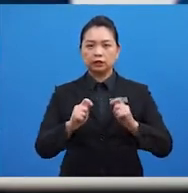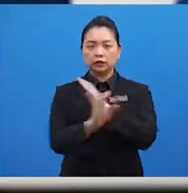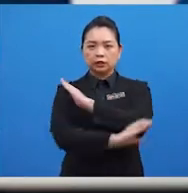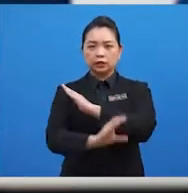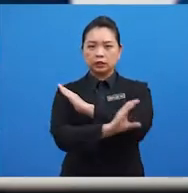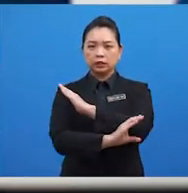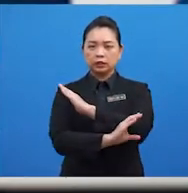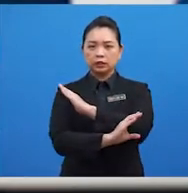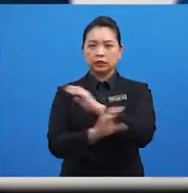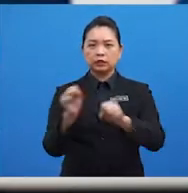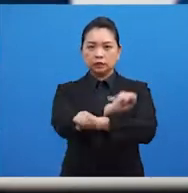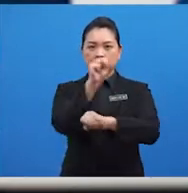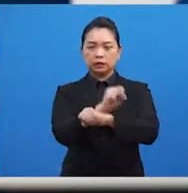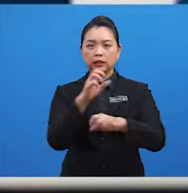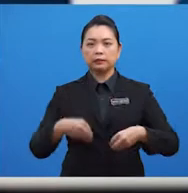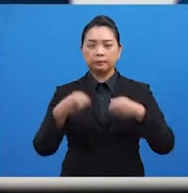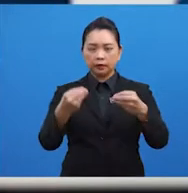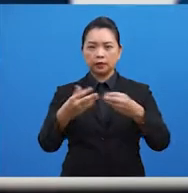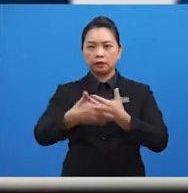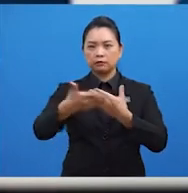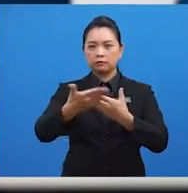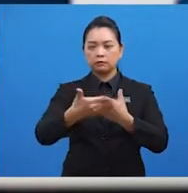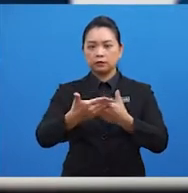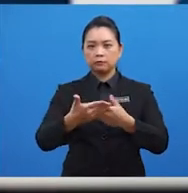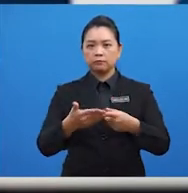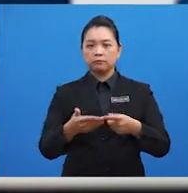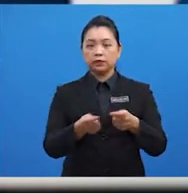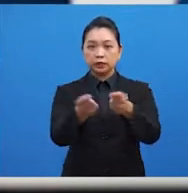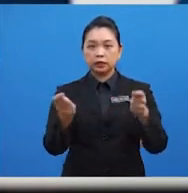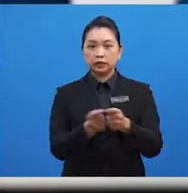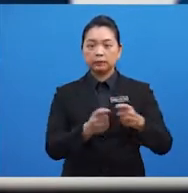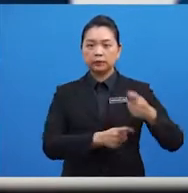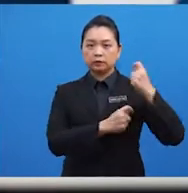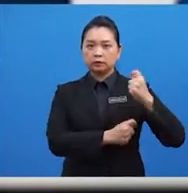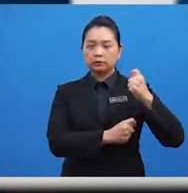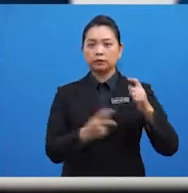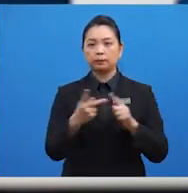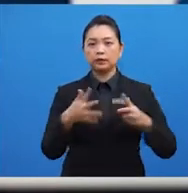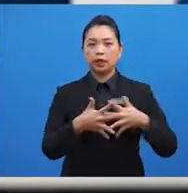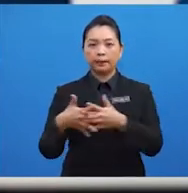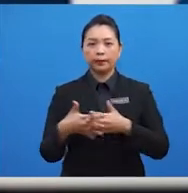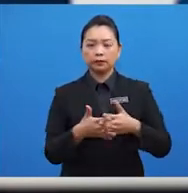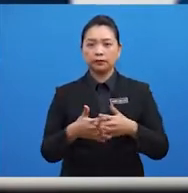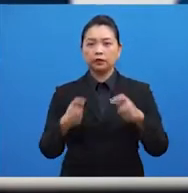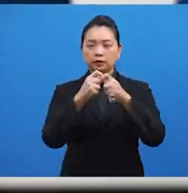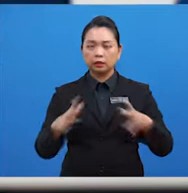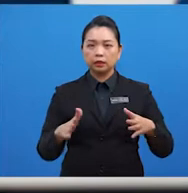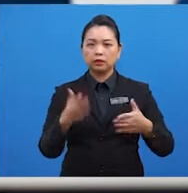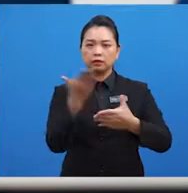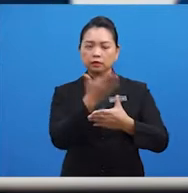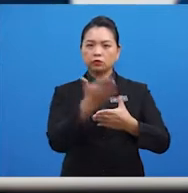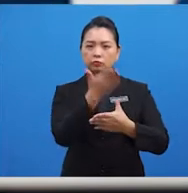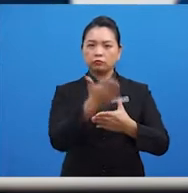Singapura memberikan kemudahan penempatan tentera kepada pihak Amerika Syarikat telah